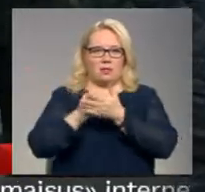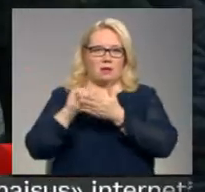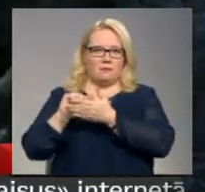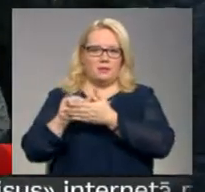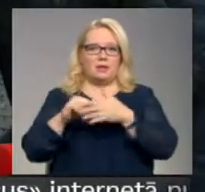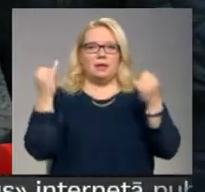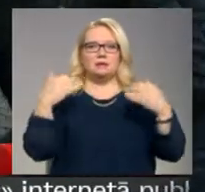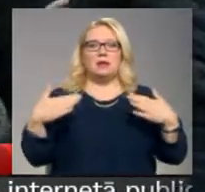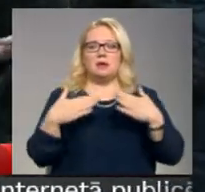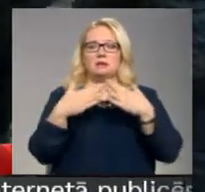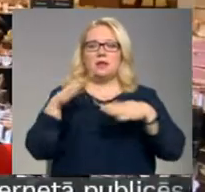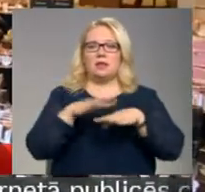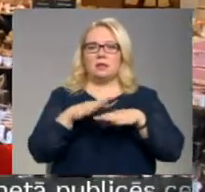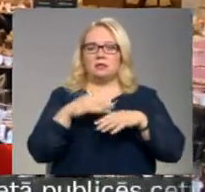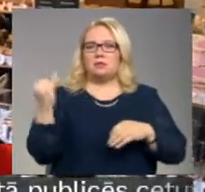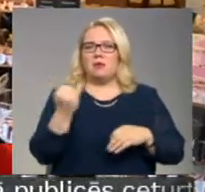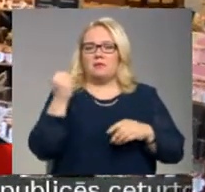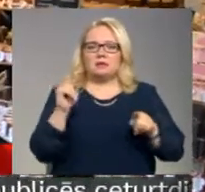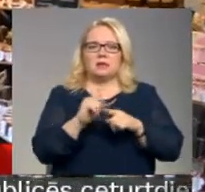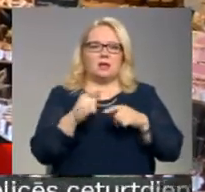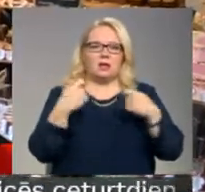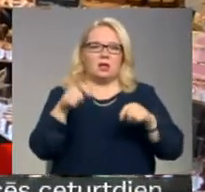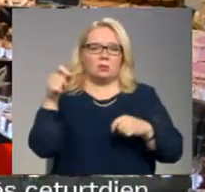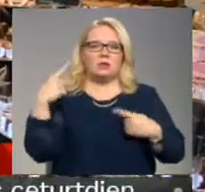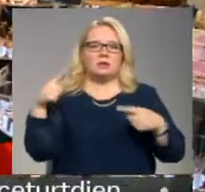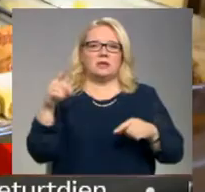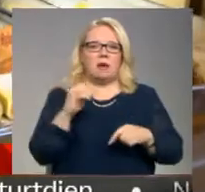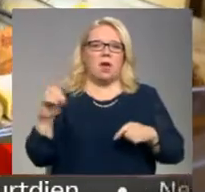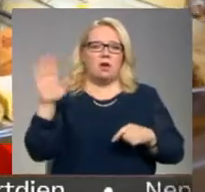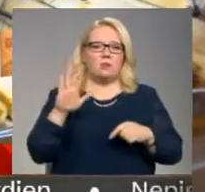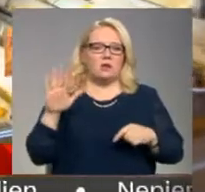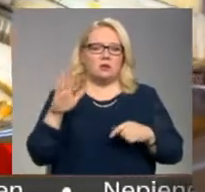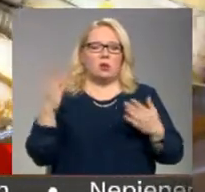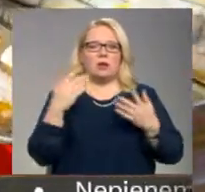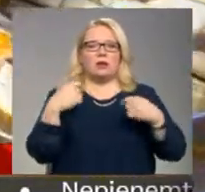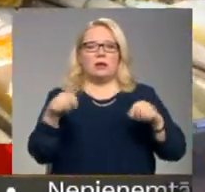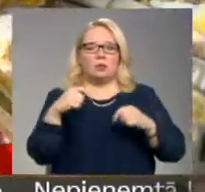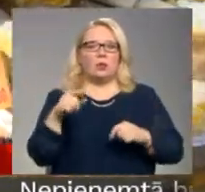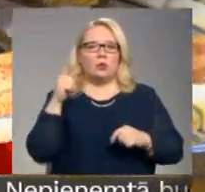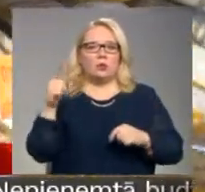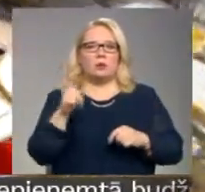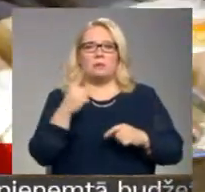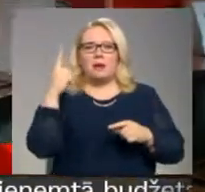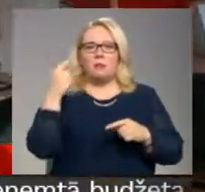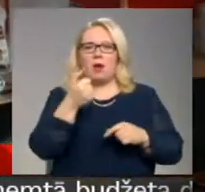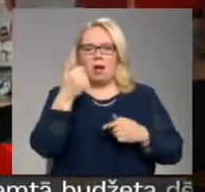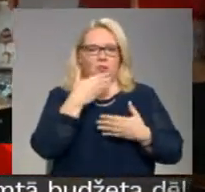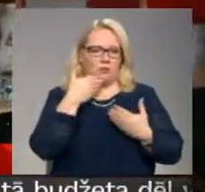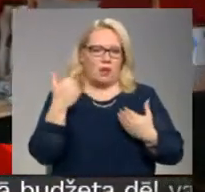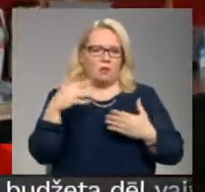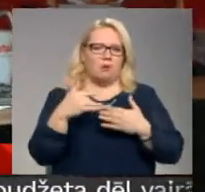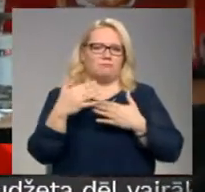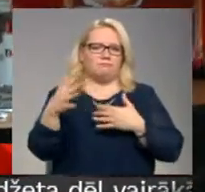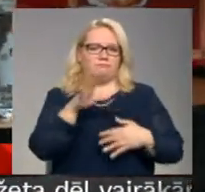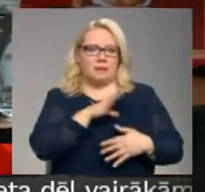Zimssvētu tirdziņš ir pivilsīgs arī tirgotājiem no citām Eiropas valstīm, kuri tirgojas tur ne pirmo gadu. Īpaši daudz